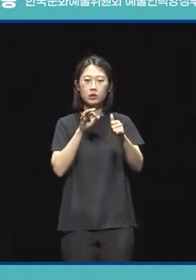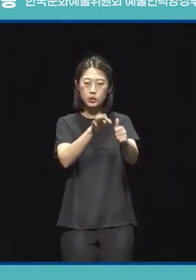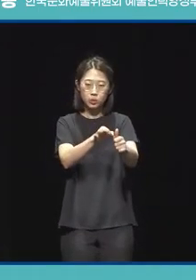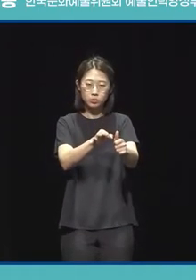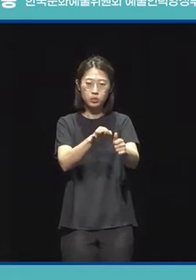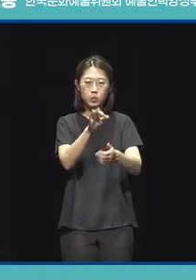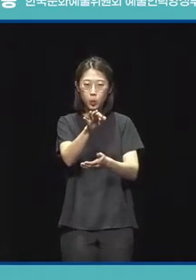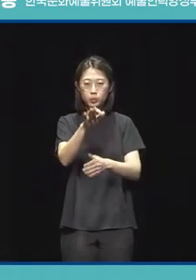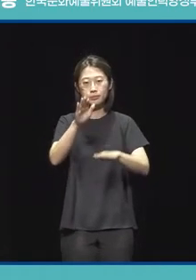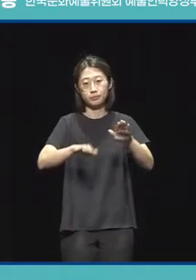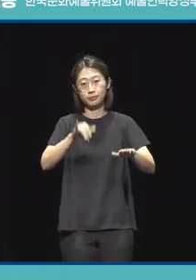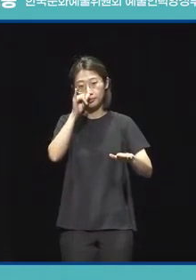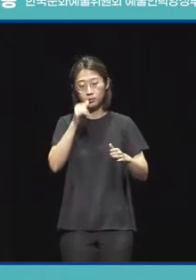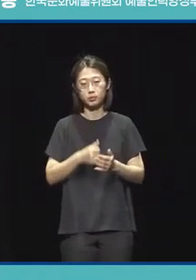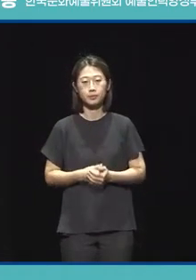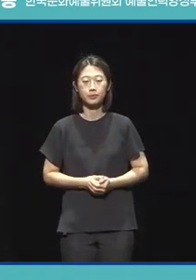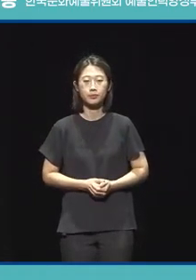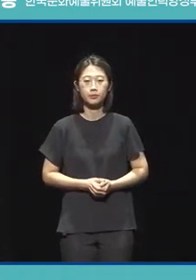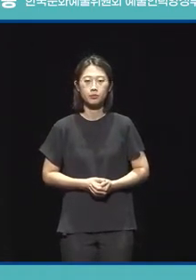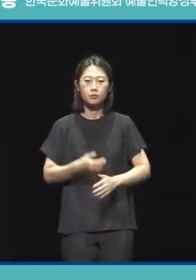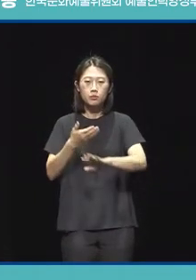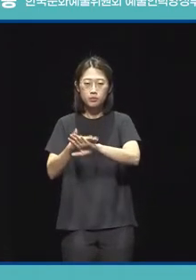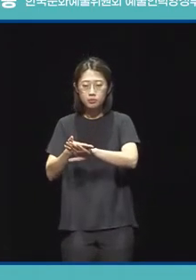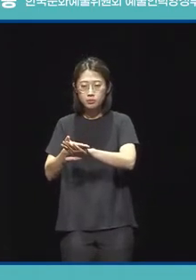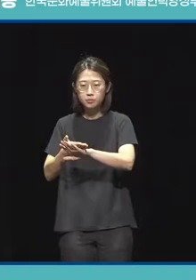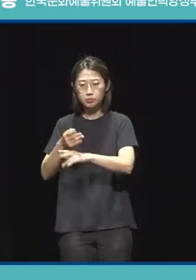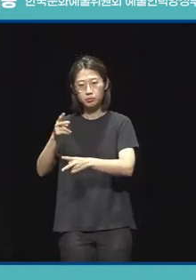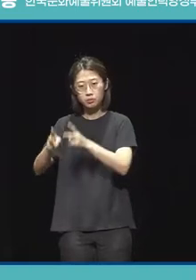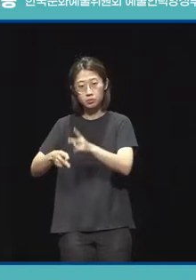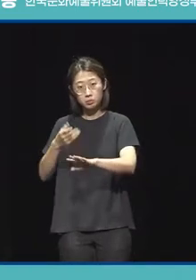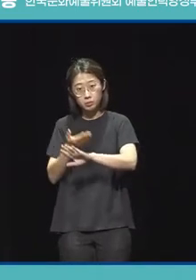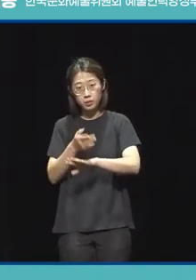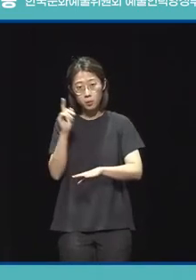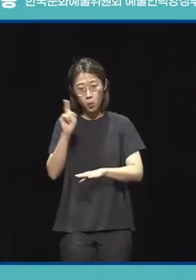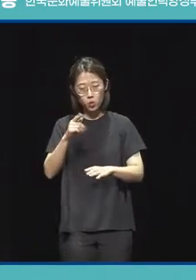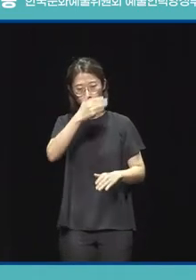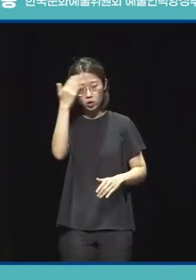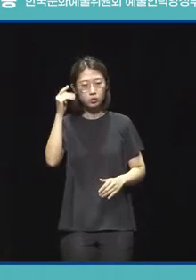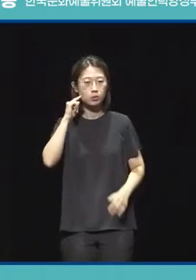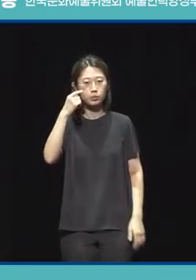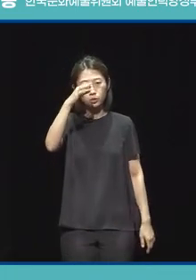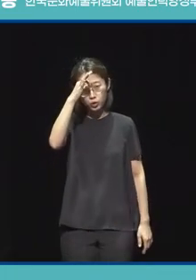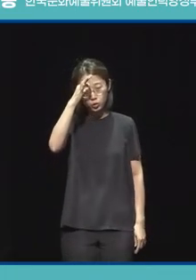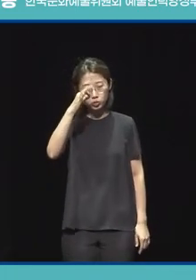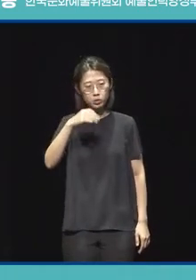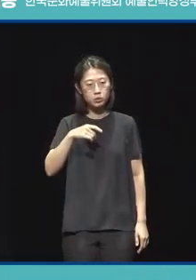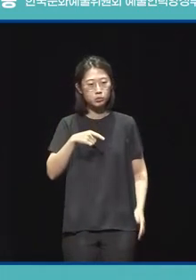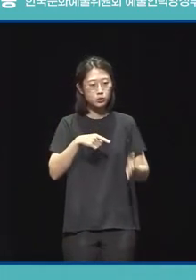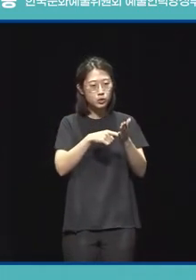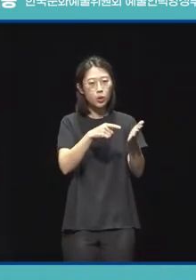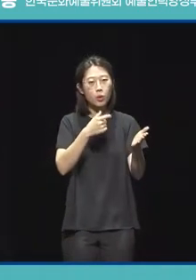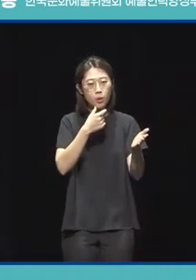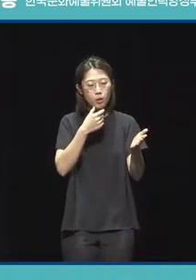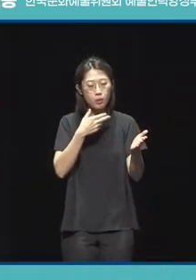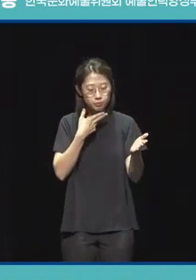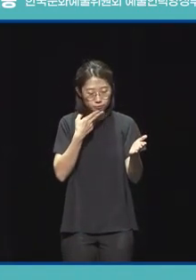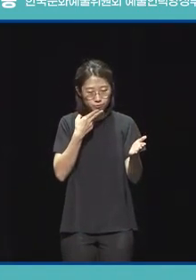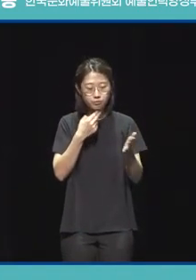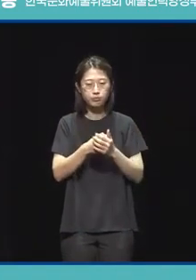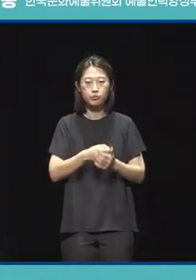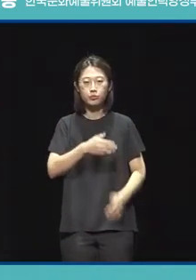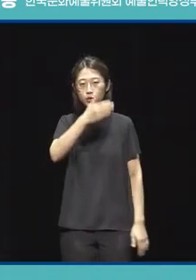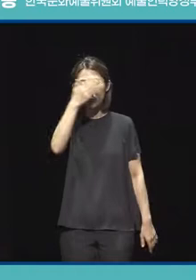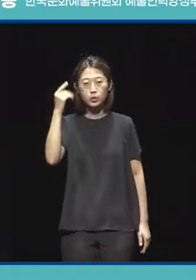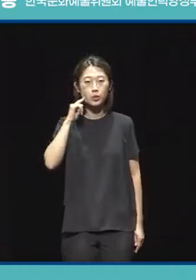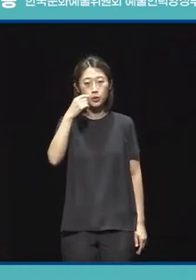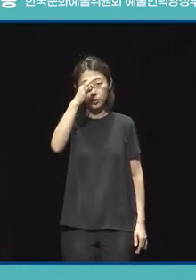이유는 다른 사업과 달리 이 사업은 청년예술가의 지원 경험이 없는 청년예술가를 대상으로 하기 때문에